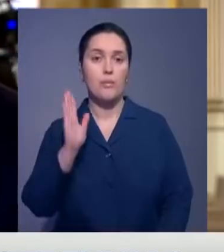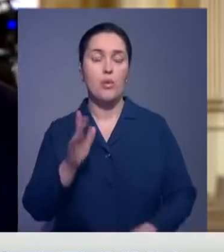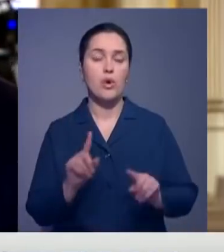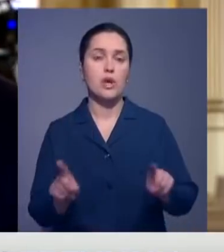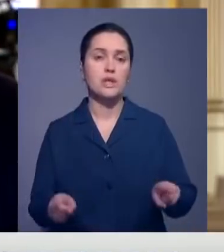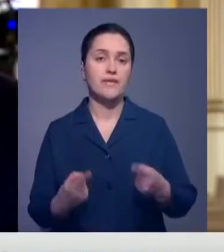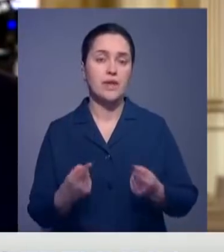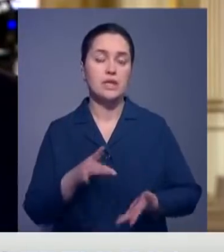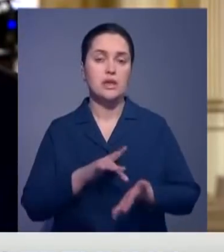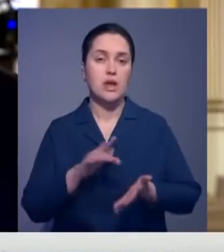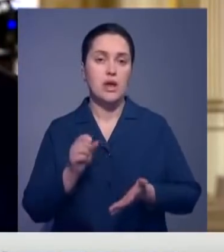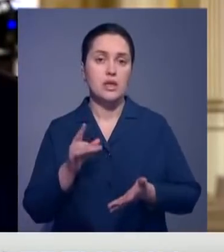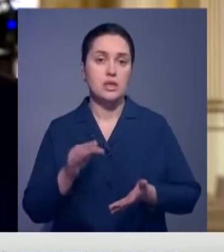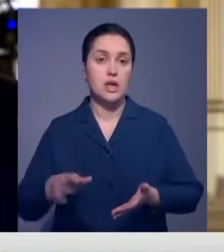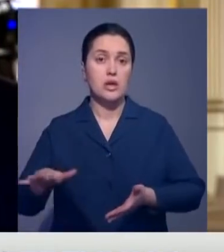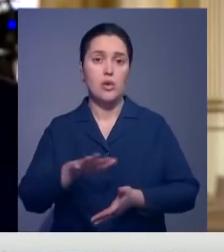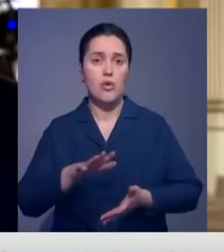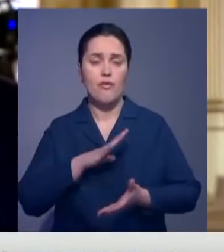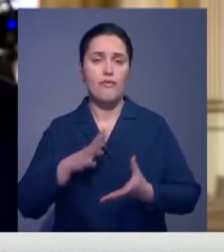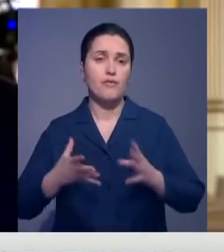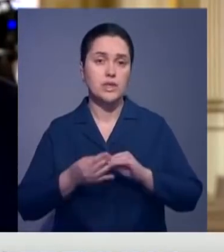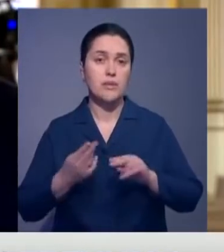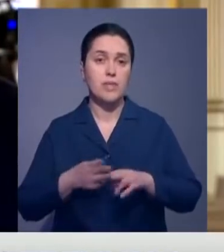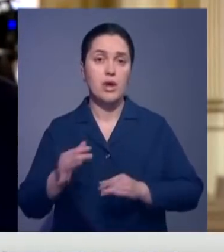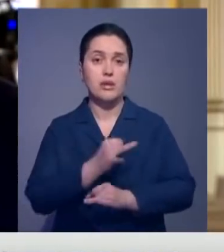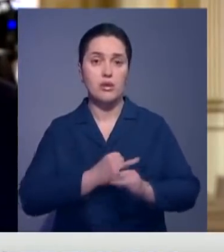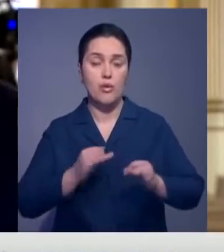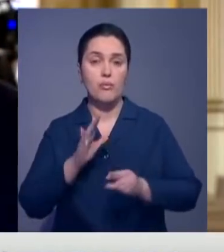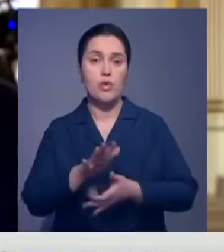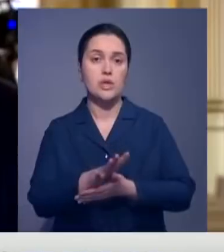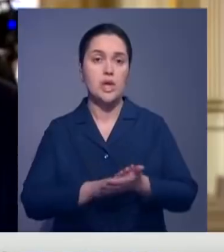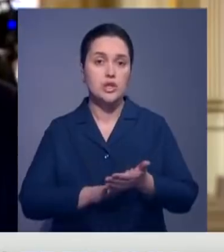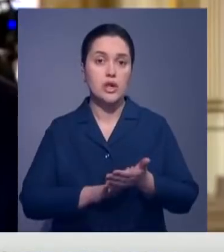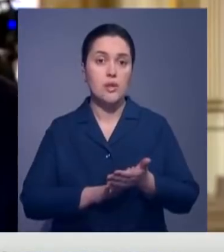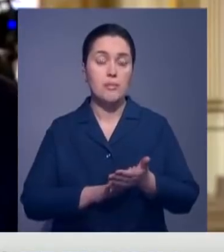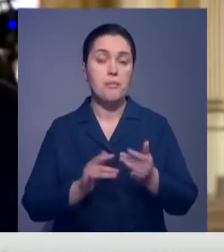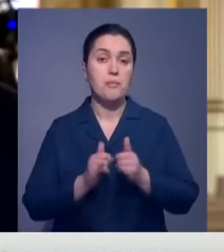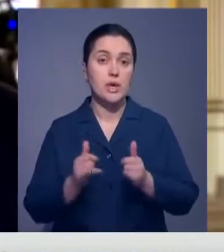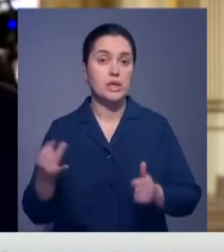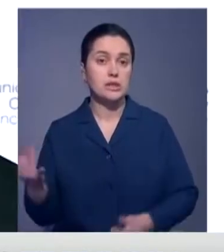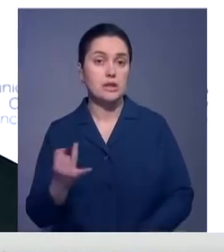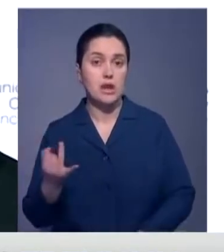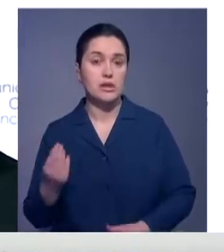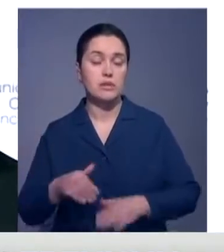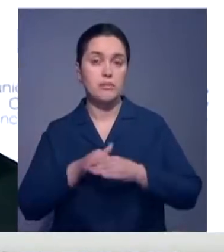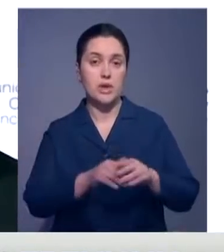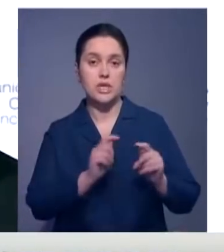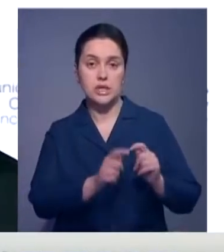региона. Но в целом вся эта дискуссия, конечно, будет способствовать дальнейшему повышению интереса к региону и привлечению инвестиций.